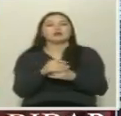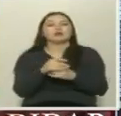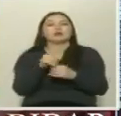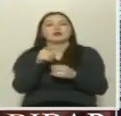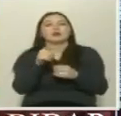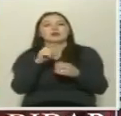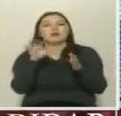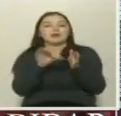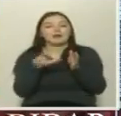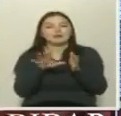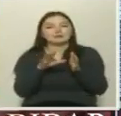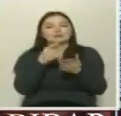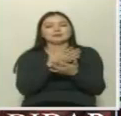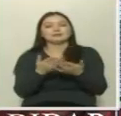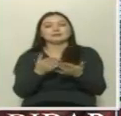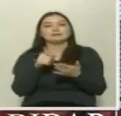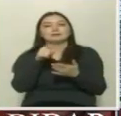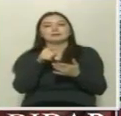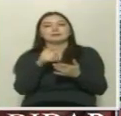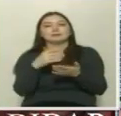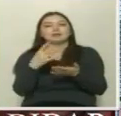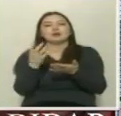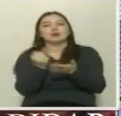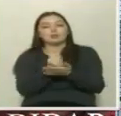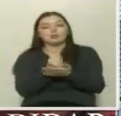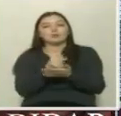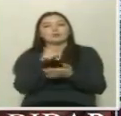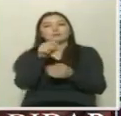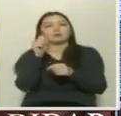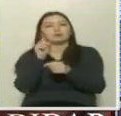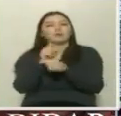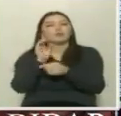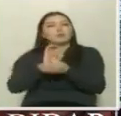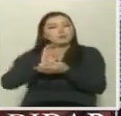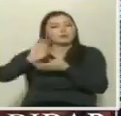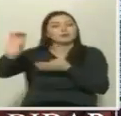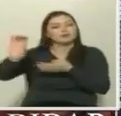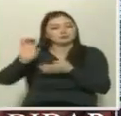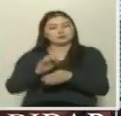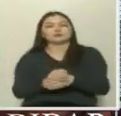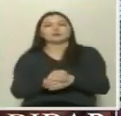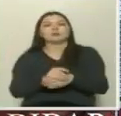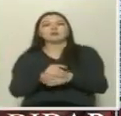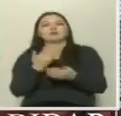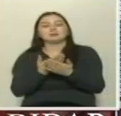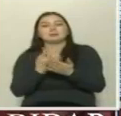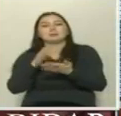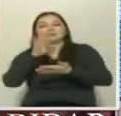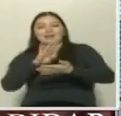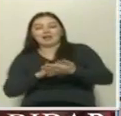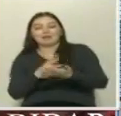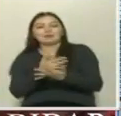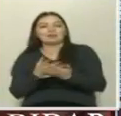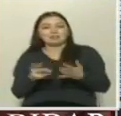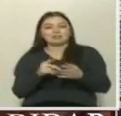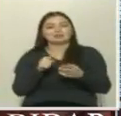управлении туризма области. После того, как управление в течение двух рабочих дней рассмотрит полноту заявок, комиссия в течение 10